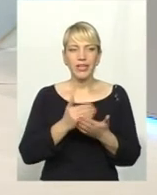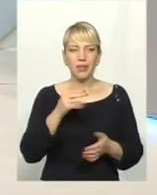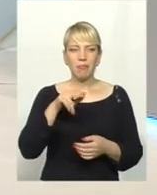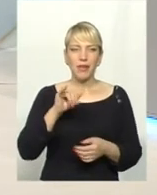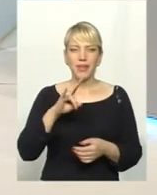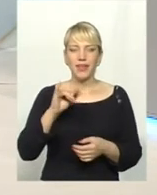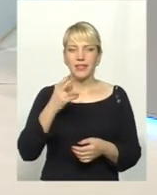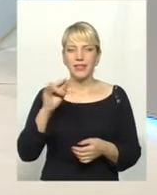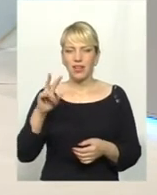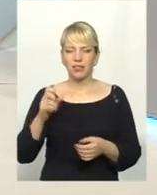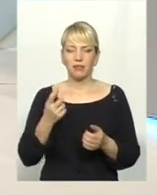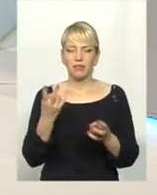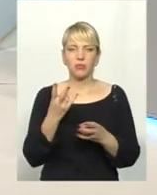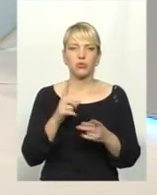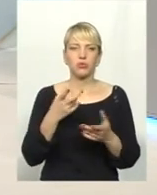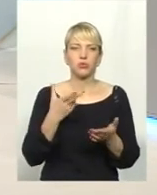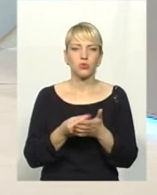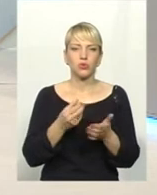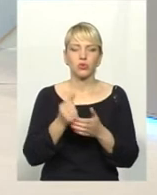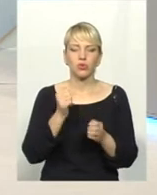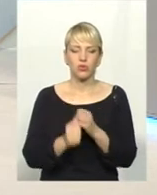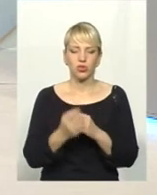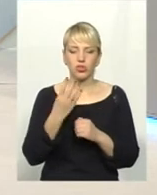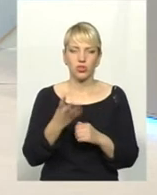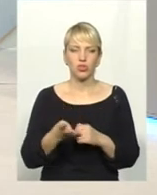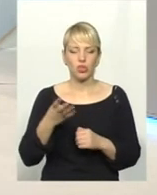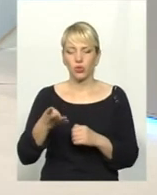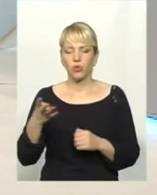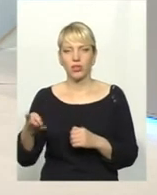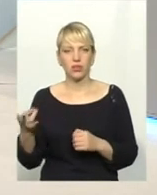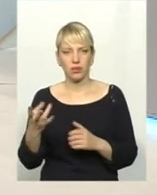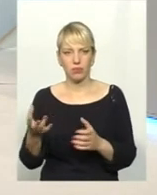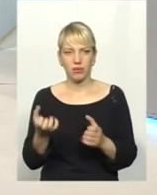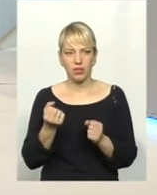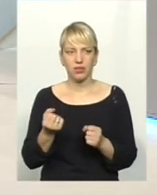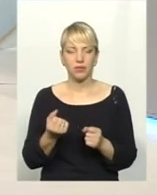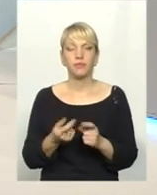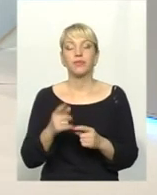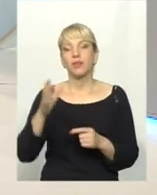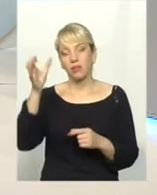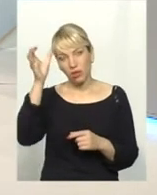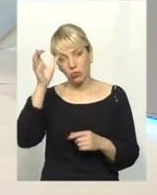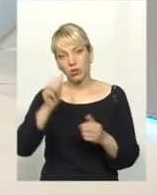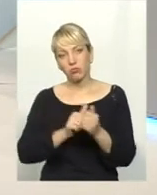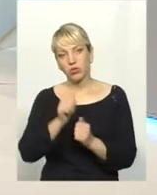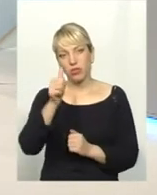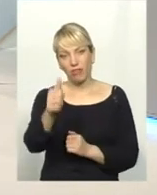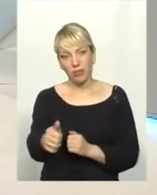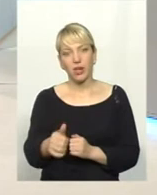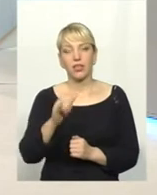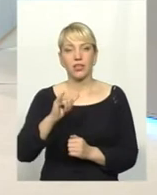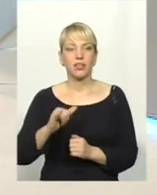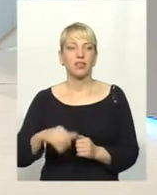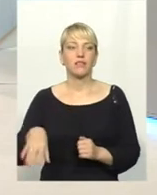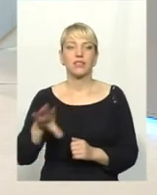там 4 години, певний час і все. Безумовно, наука пішла вперед. Хоча всі